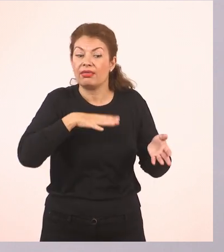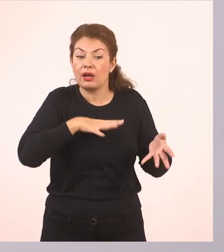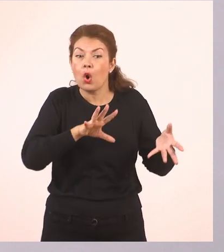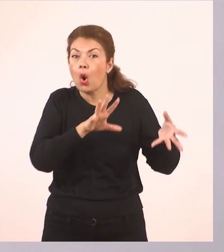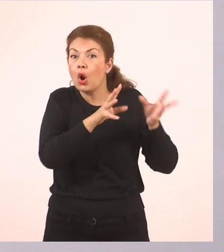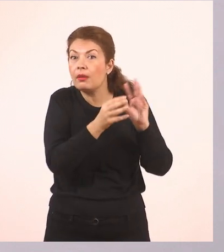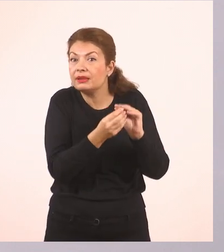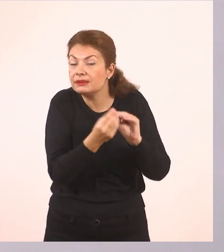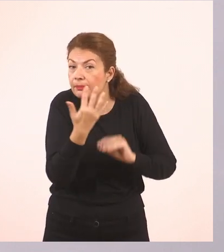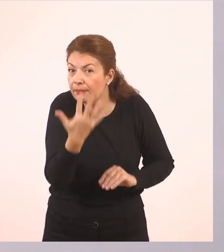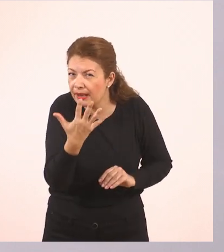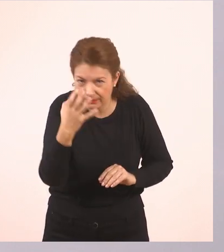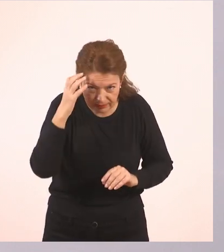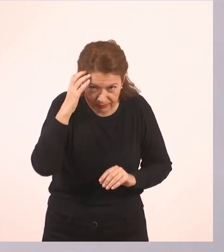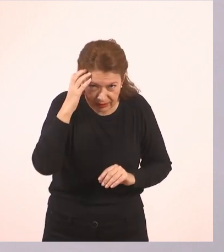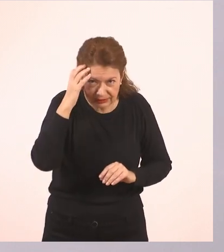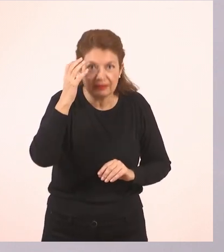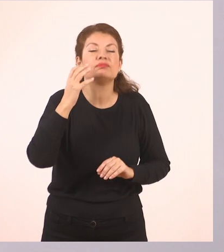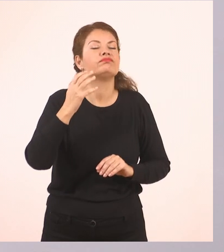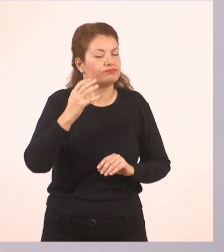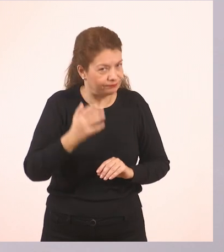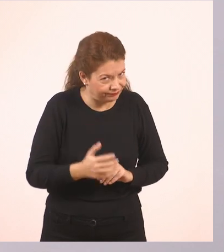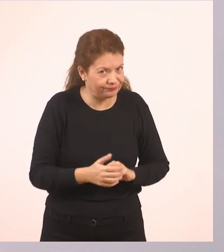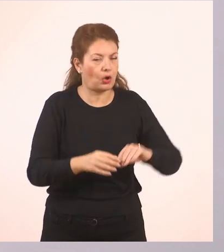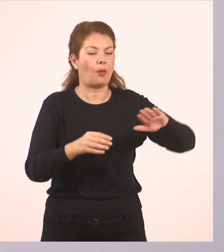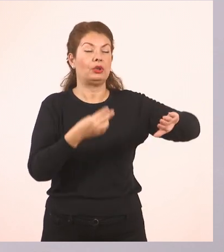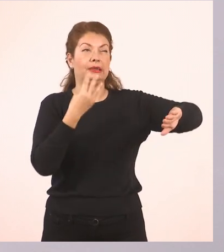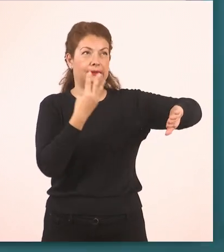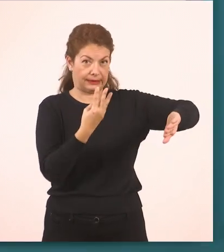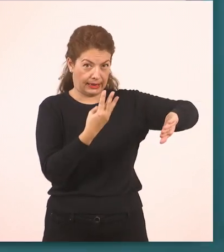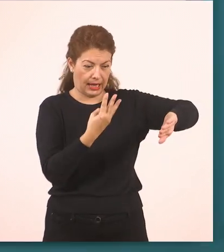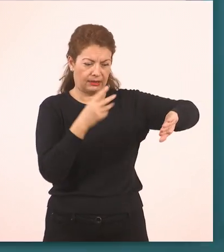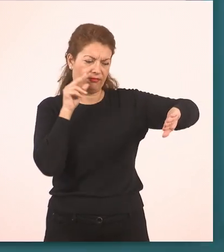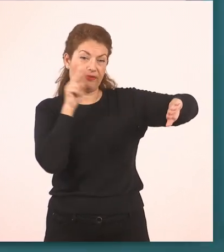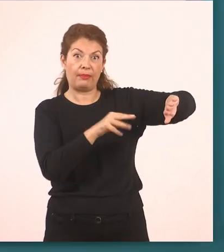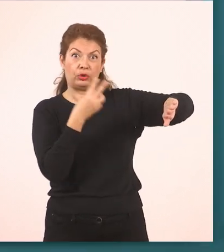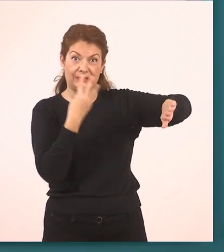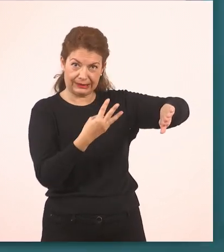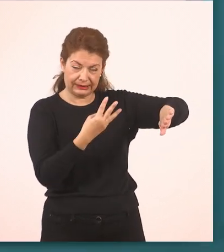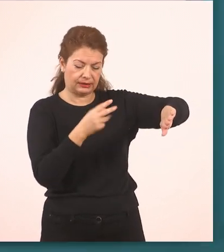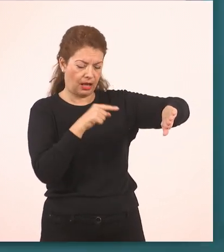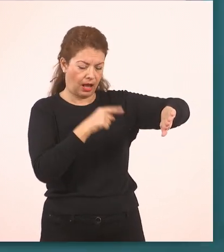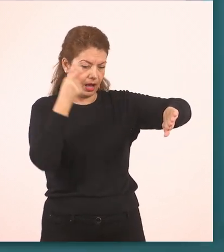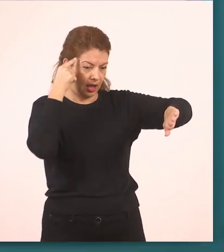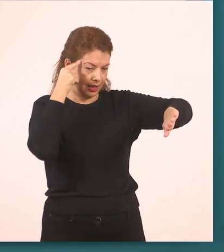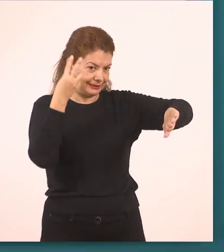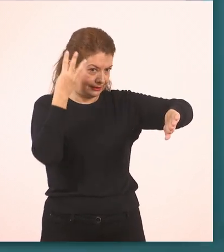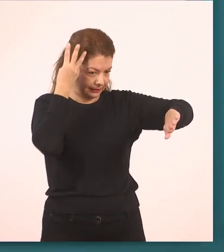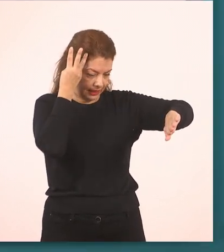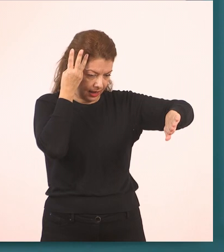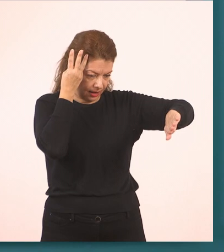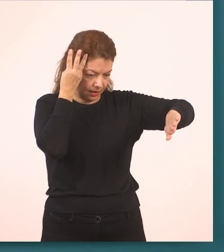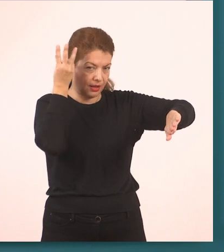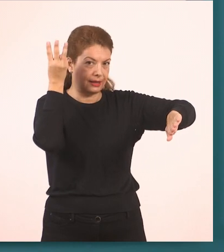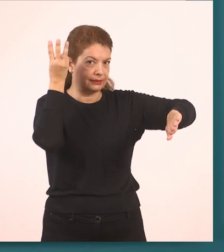και θέλω να φτάσω στις 5. Βάζω το 3 λοιπόν στο μυαλό μου και συνεχίζω. 3,